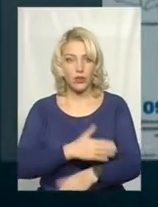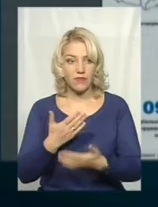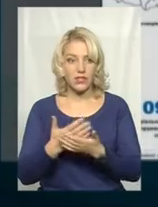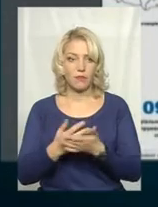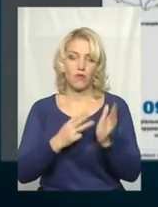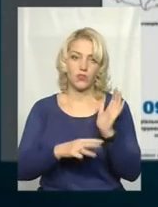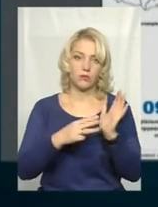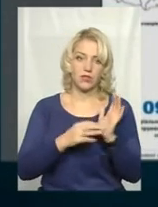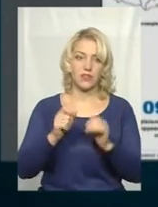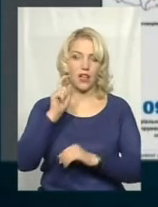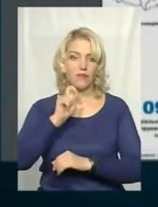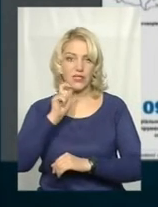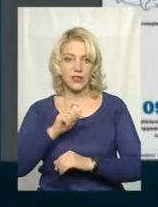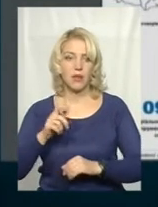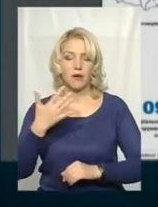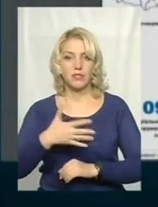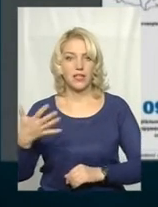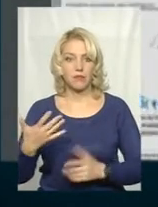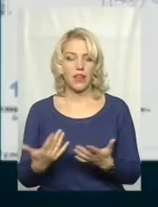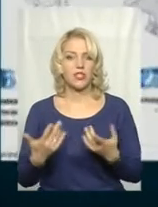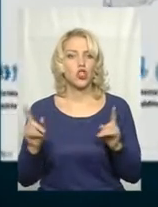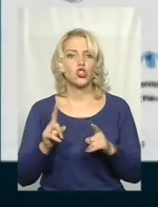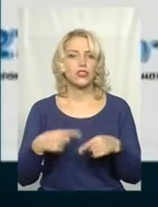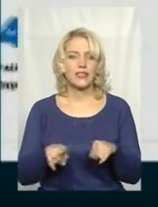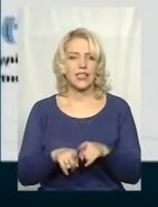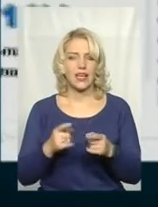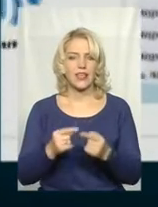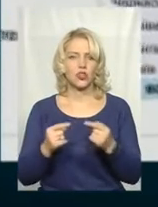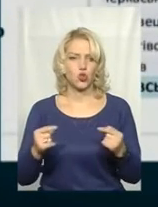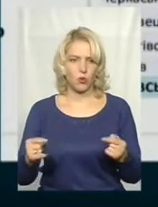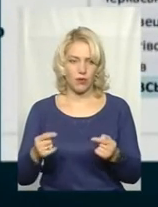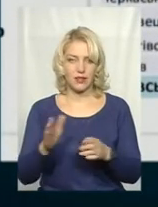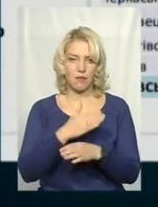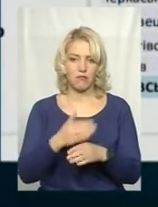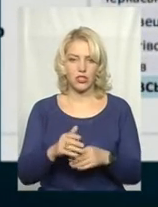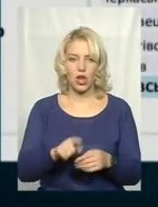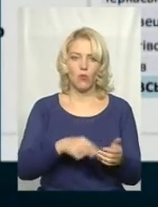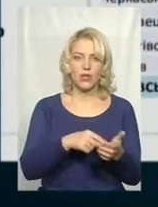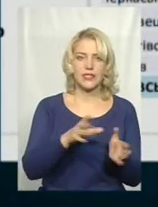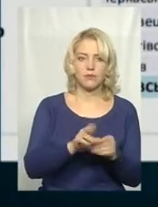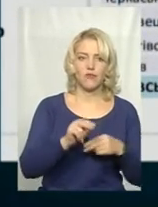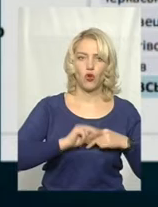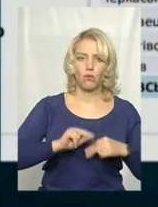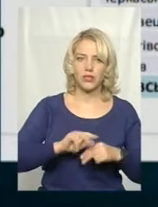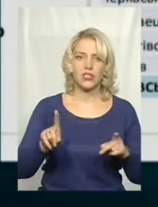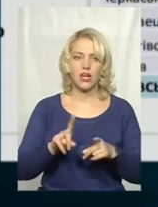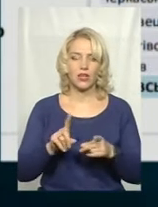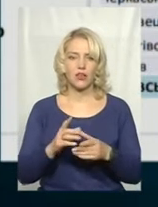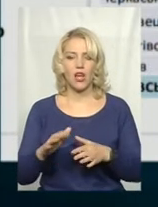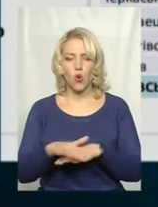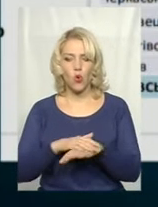88, в Вінницькій – 55. От що це за інструмент такий міжмуніципальне співробітництво, яким у